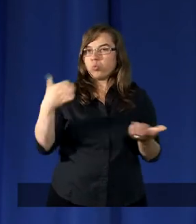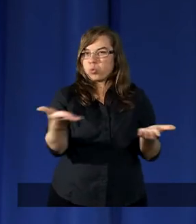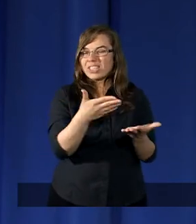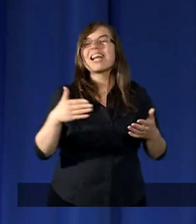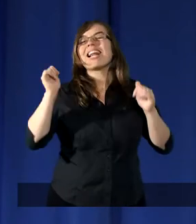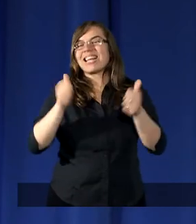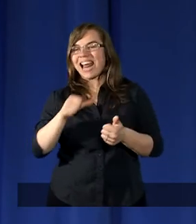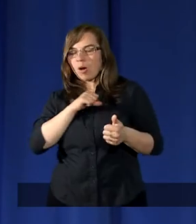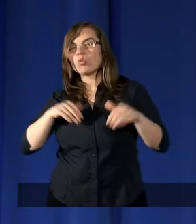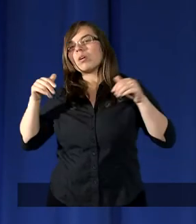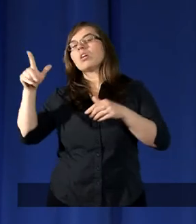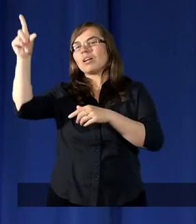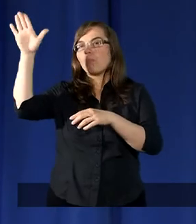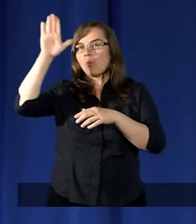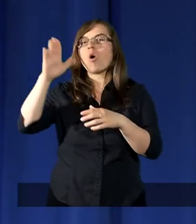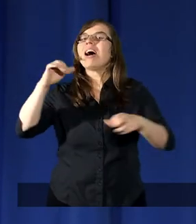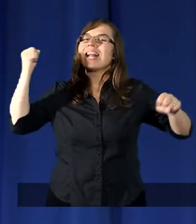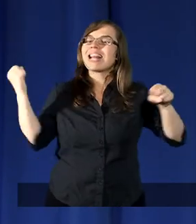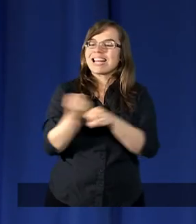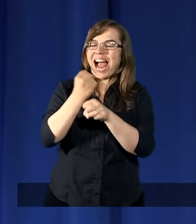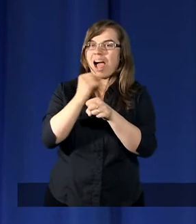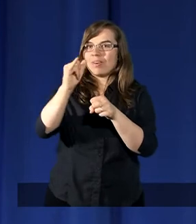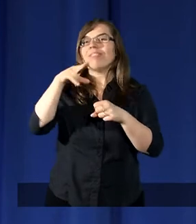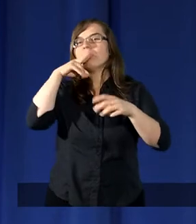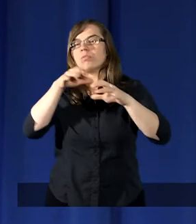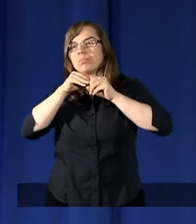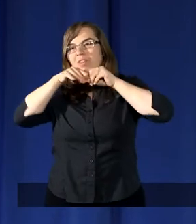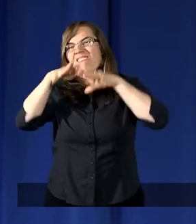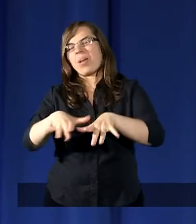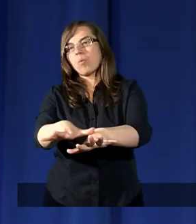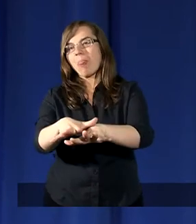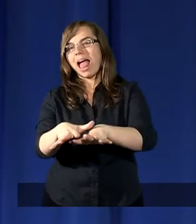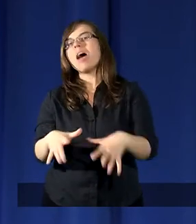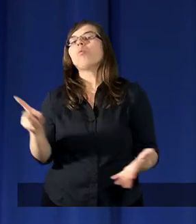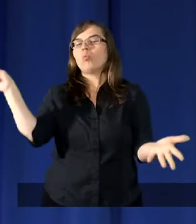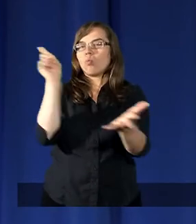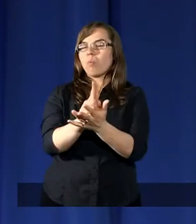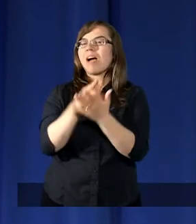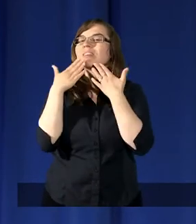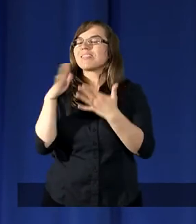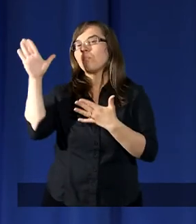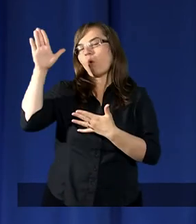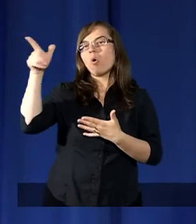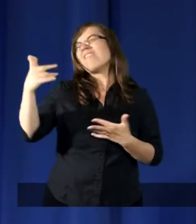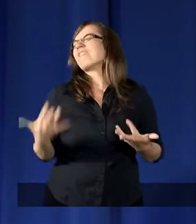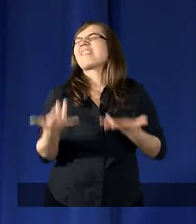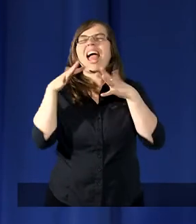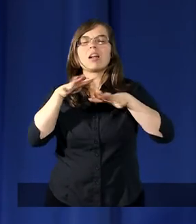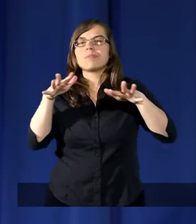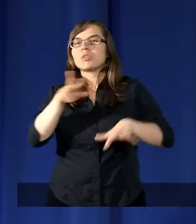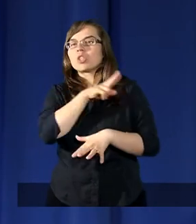mianowicie ze skały woda wypłynęła. Wiele takich rzeczy było.